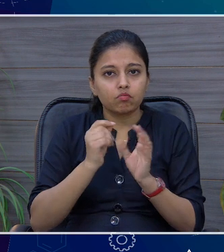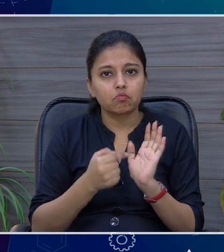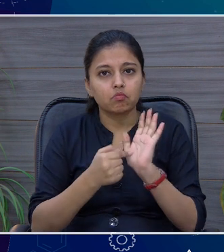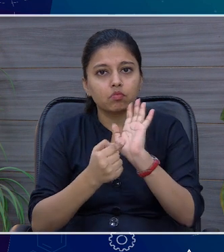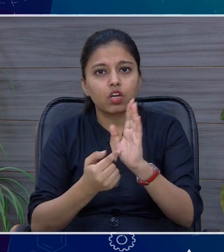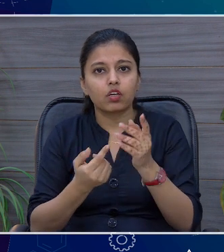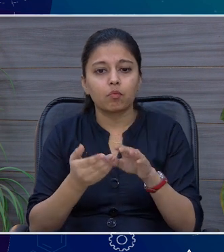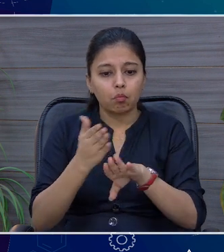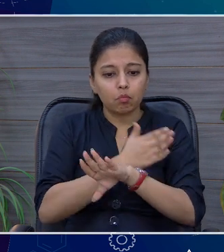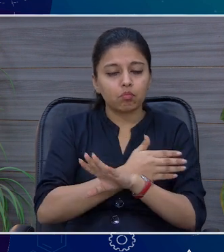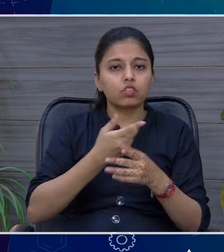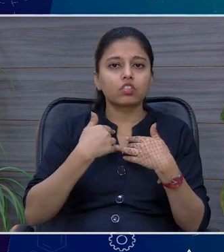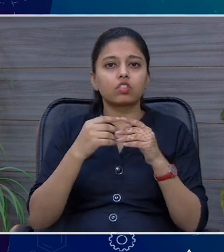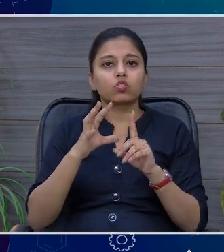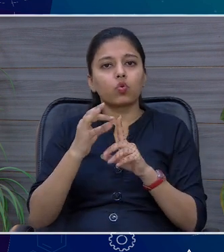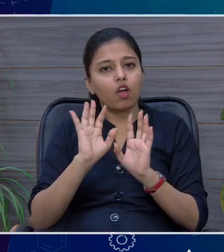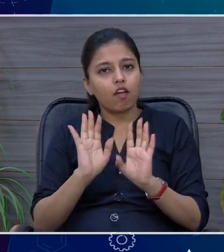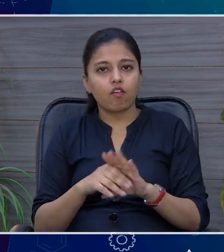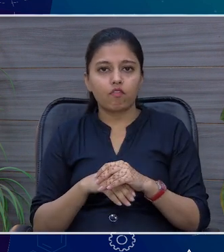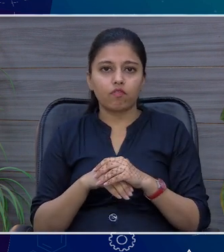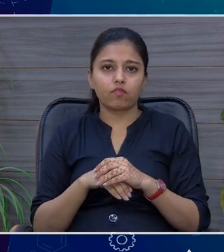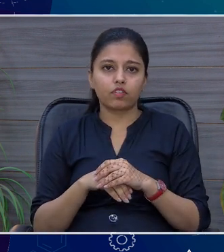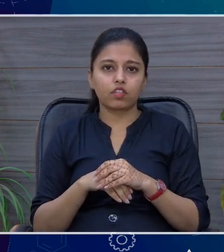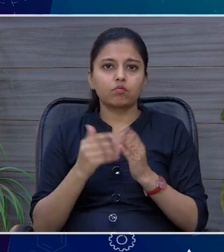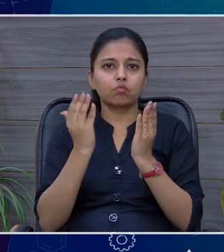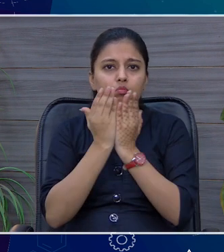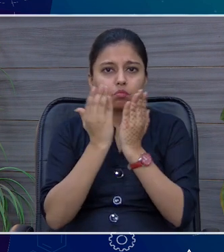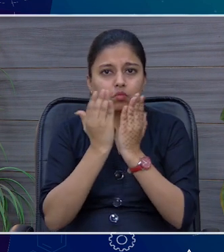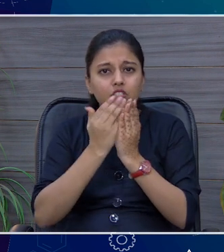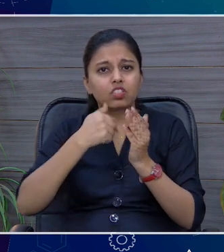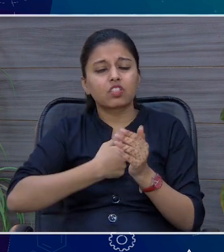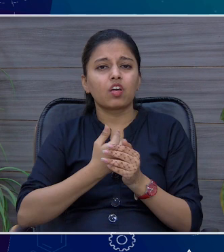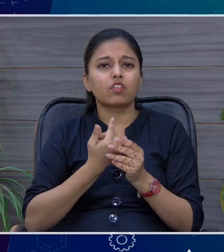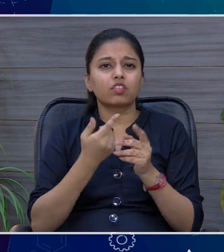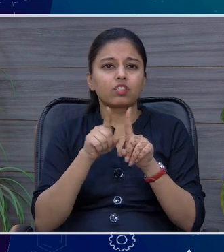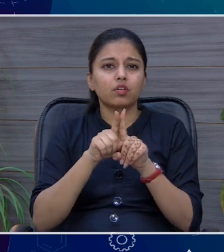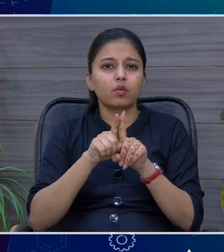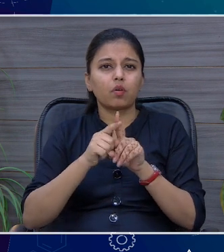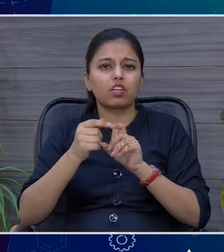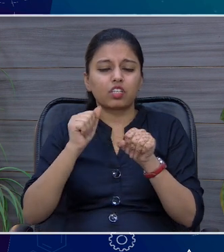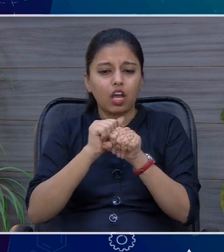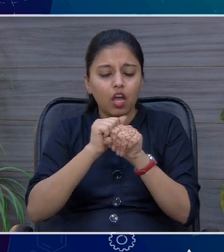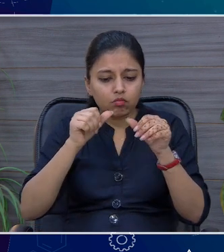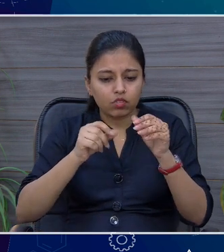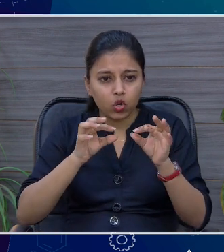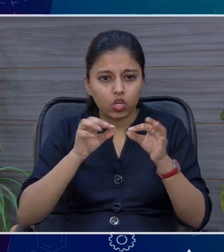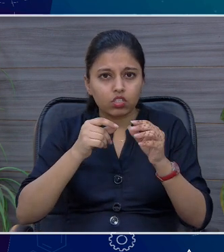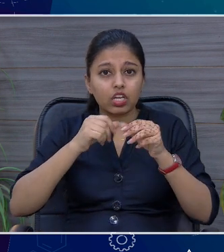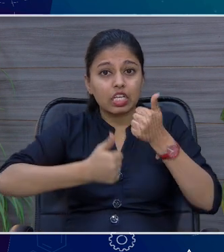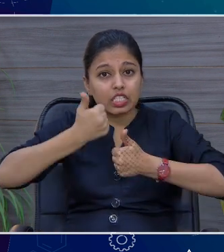पिर्ण विलासकुर था प्राली अगानीक रेड तो मुझे वह और अग्जानाशन पैर जो था अप्जेटीव